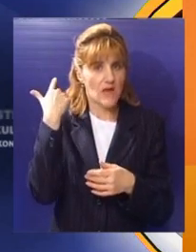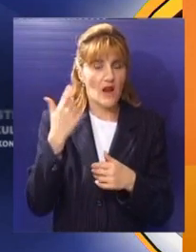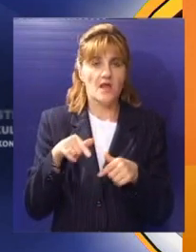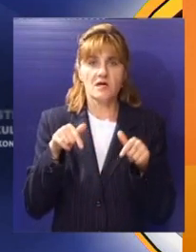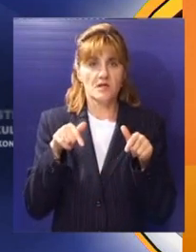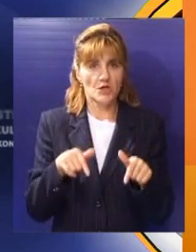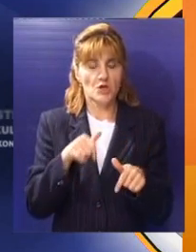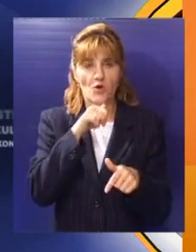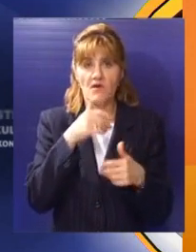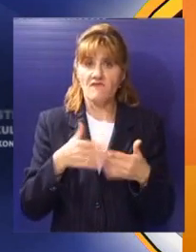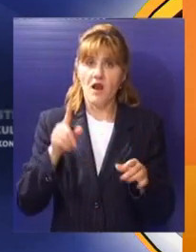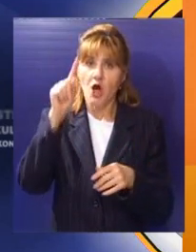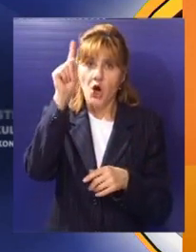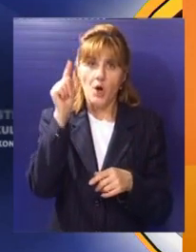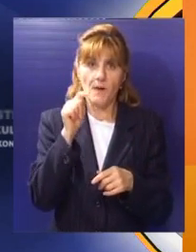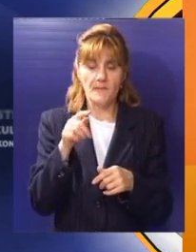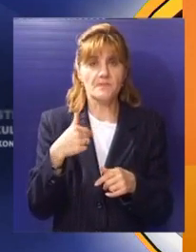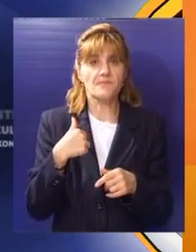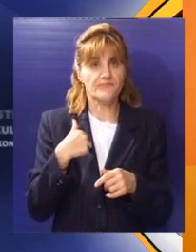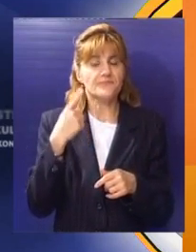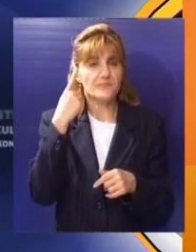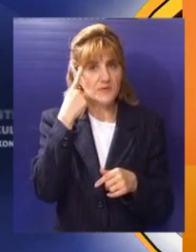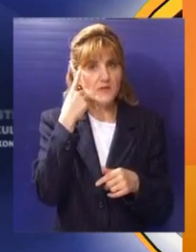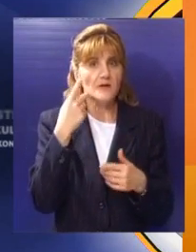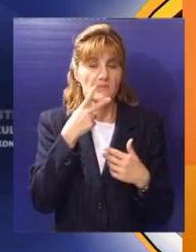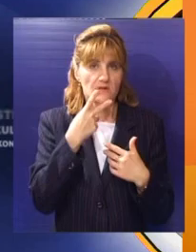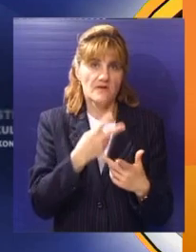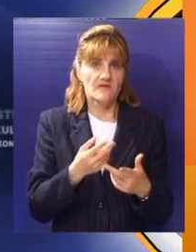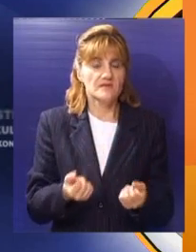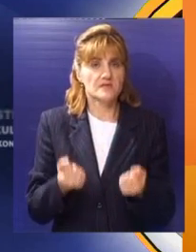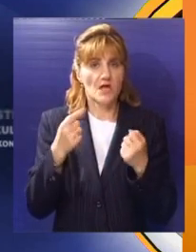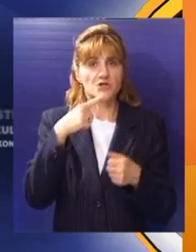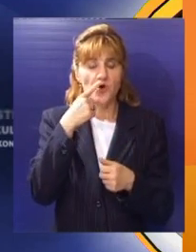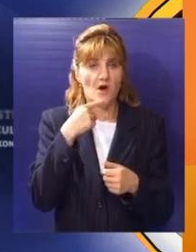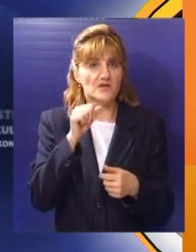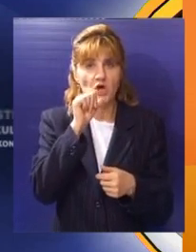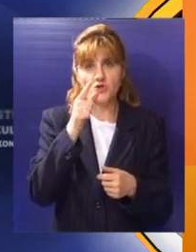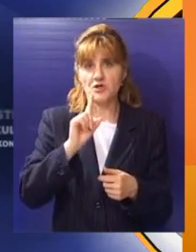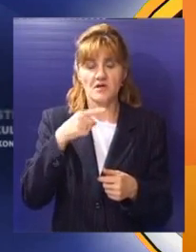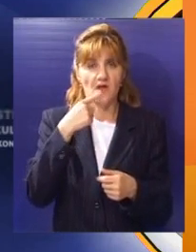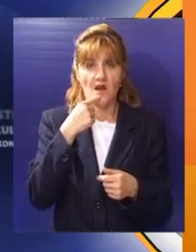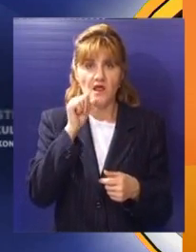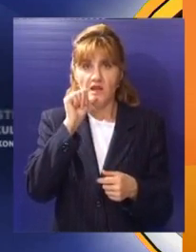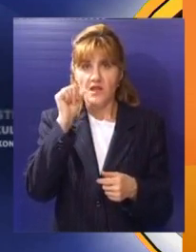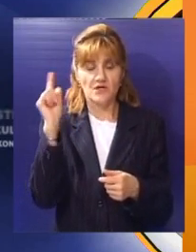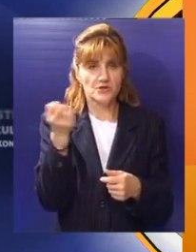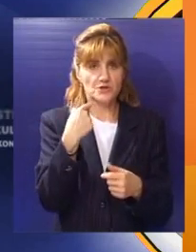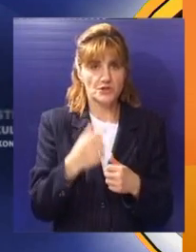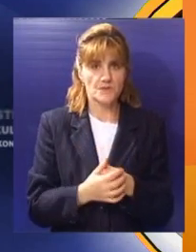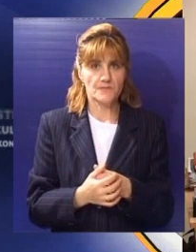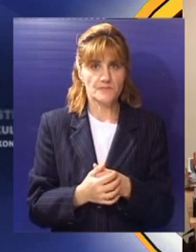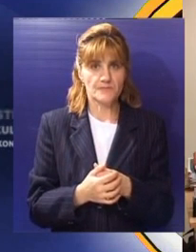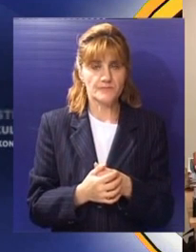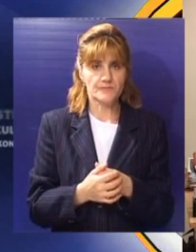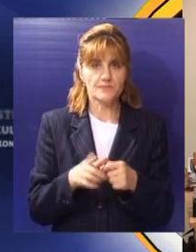to je sad veliko pitanje. Ali ja mislim, rano je sad išta reći, stvarno nismo ni mi upoznati, ali i građanstvo